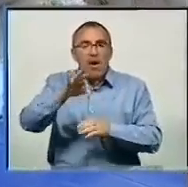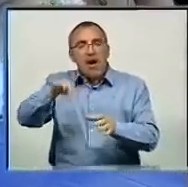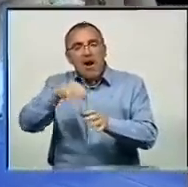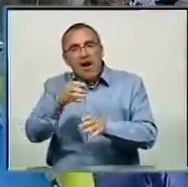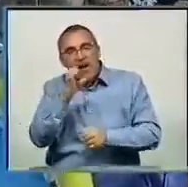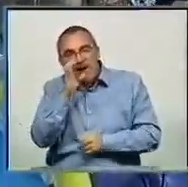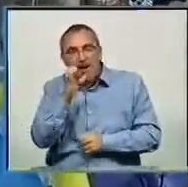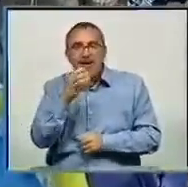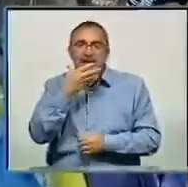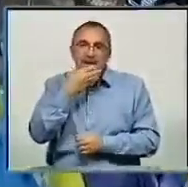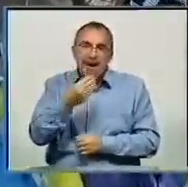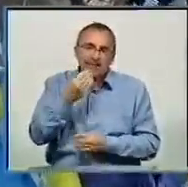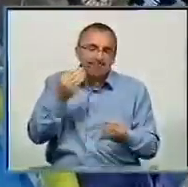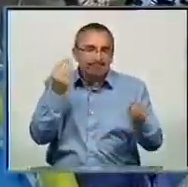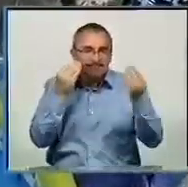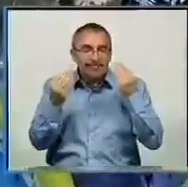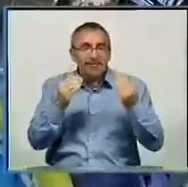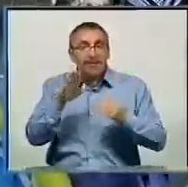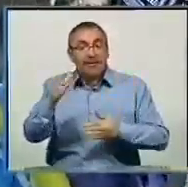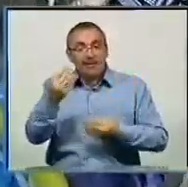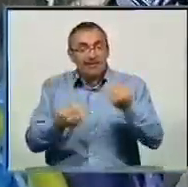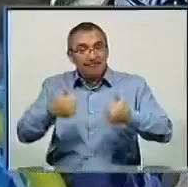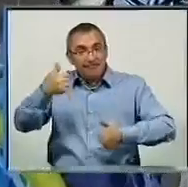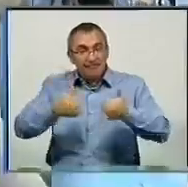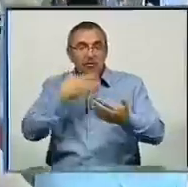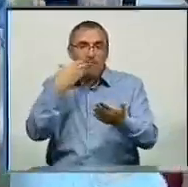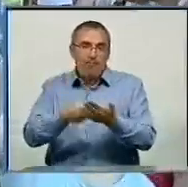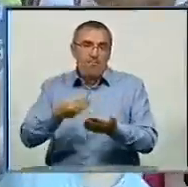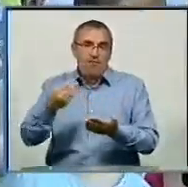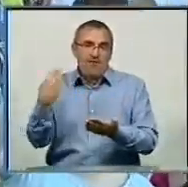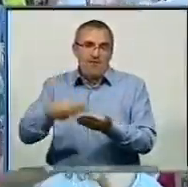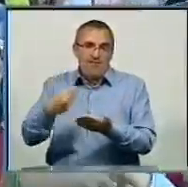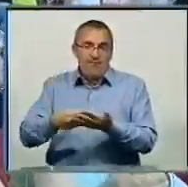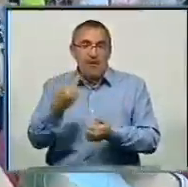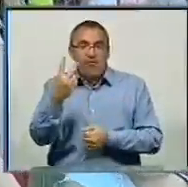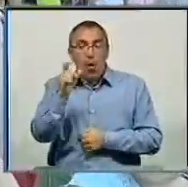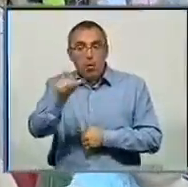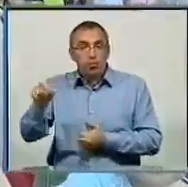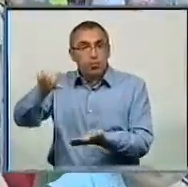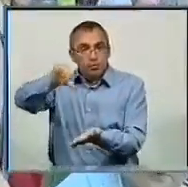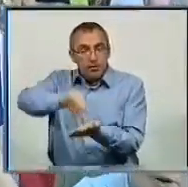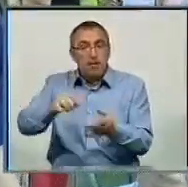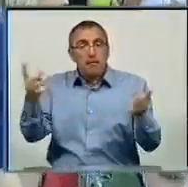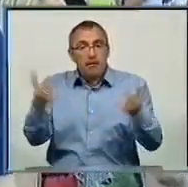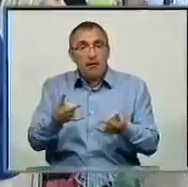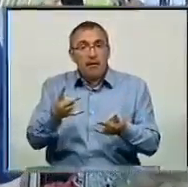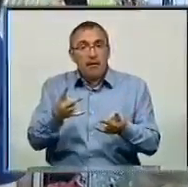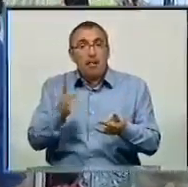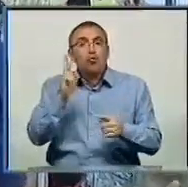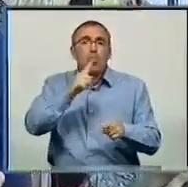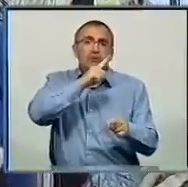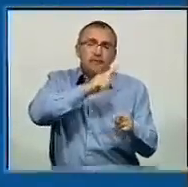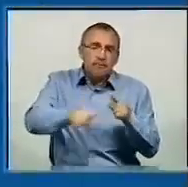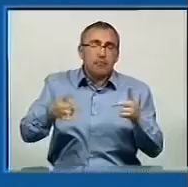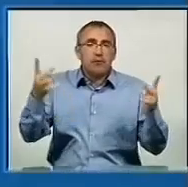салонами краси. В численних конкурсах діти заробляли власну валюту. Два учасника потрібно. На час, хто швидше,